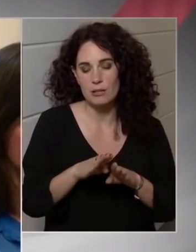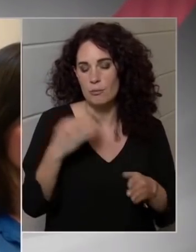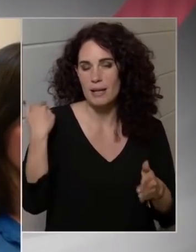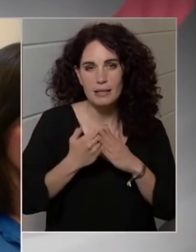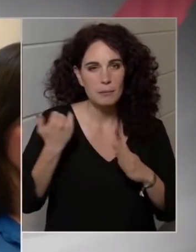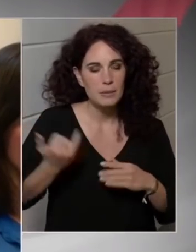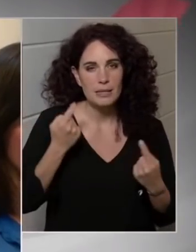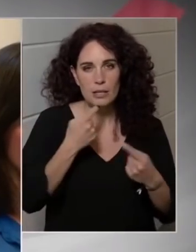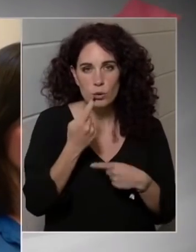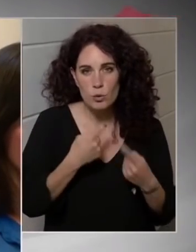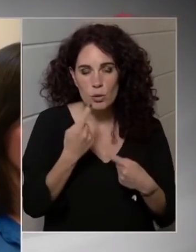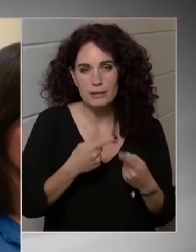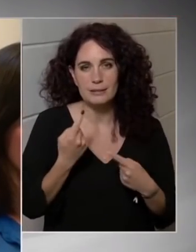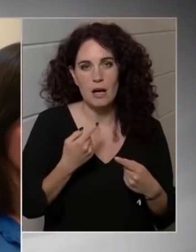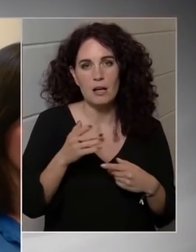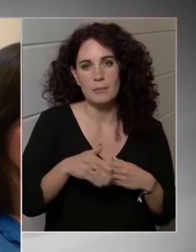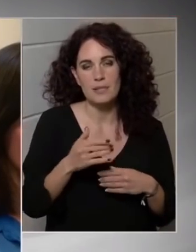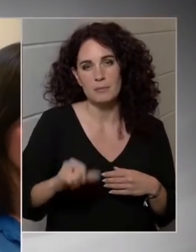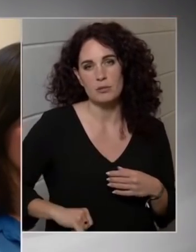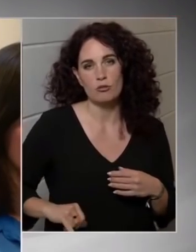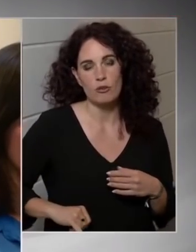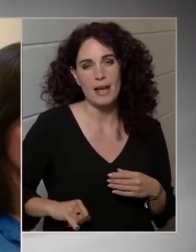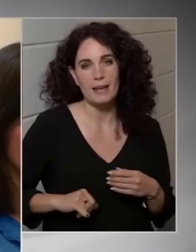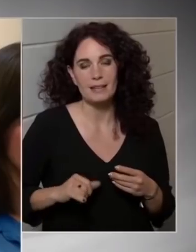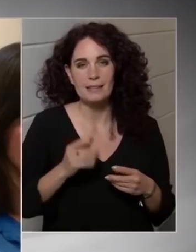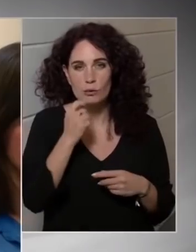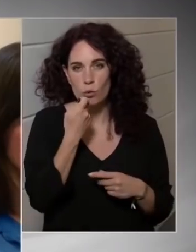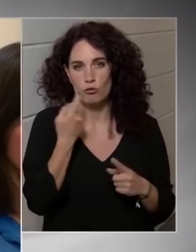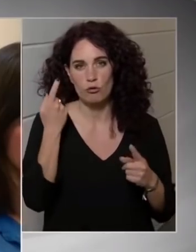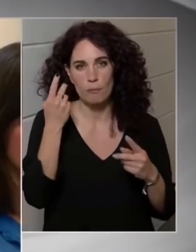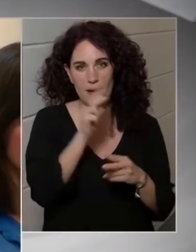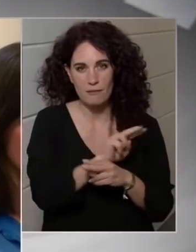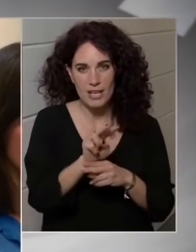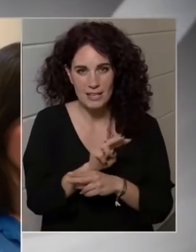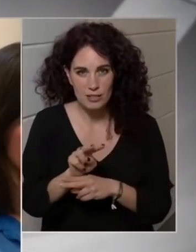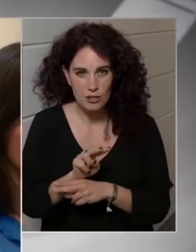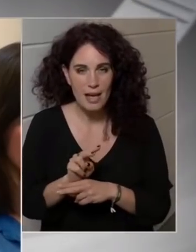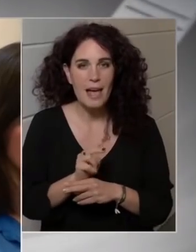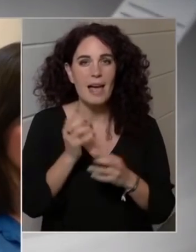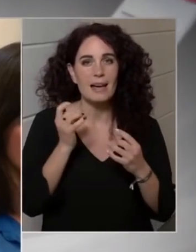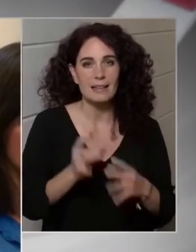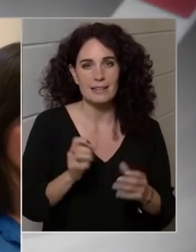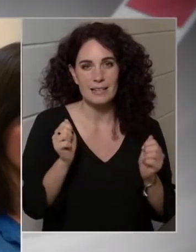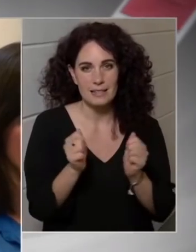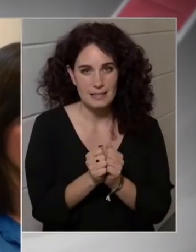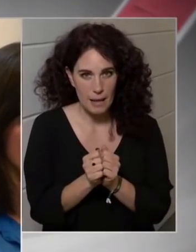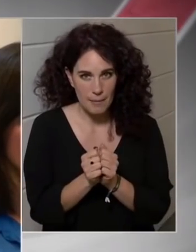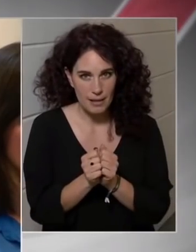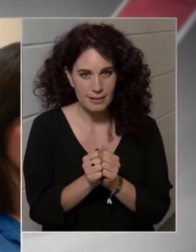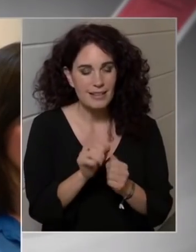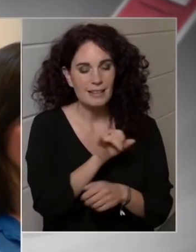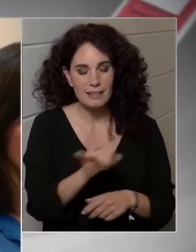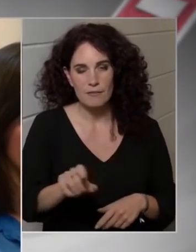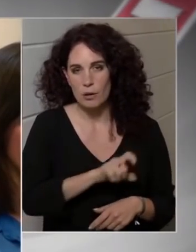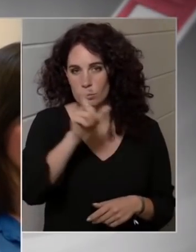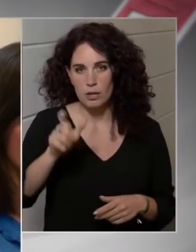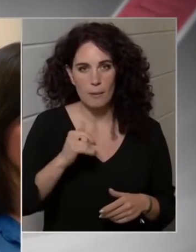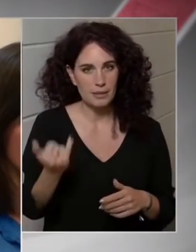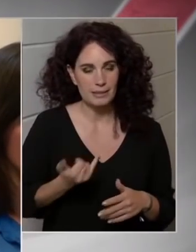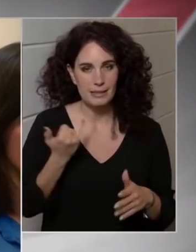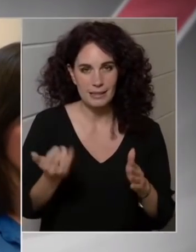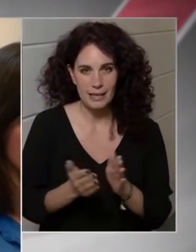nemzetbiztonsági célú titkos megfigyelések engedélyezett számát, évek óta kikérjük, ez mindig egy